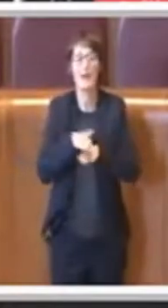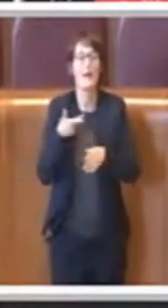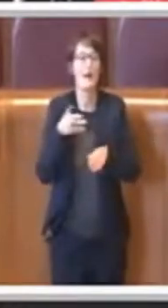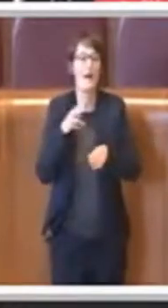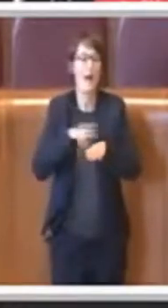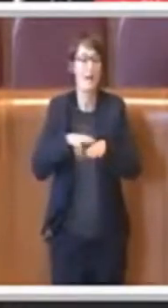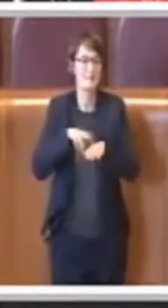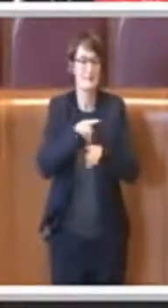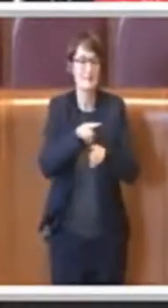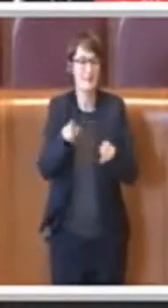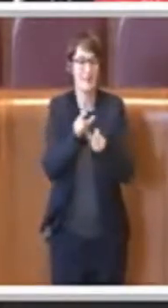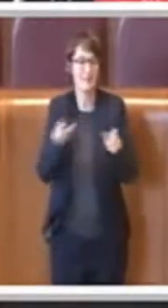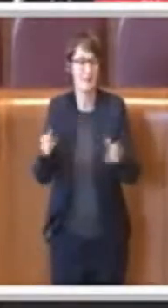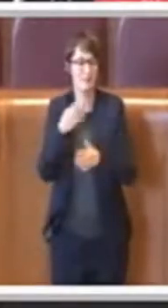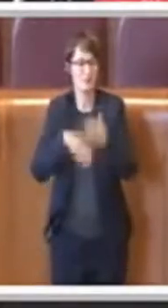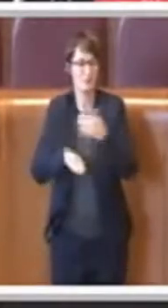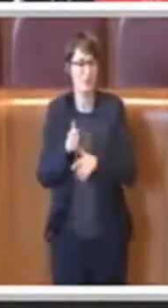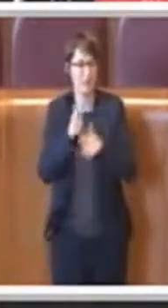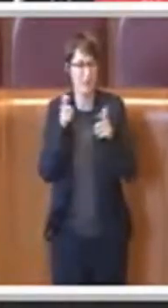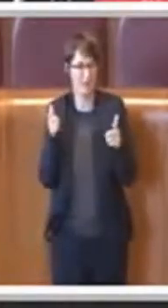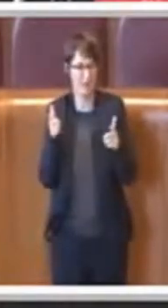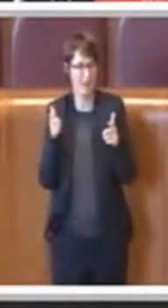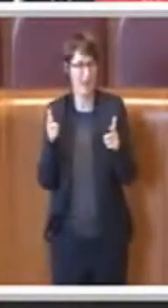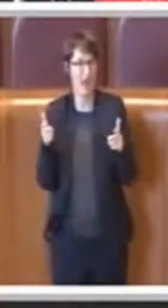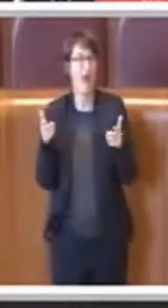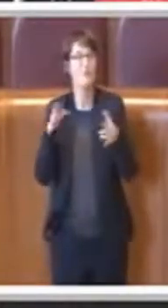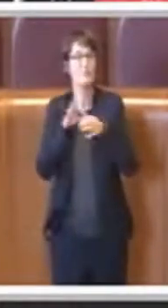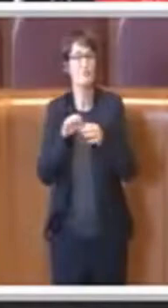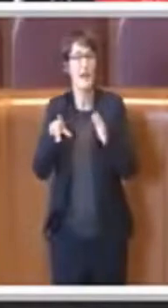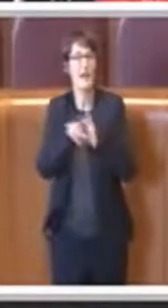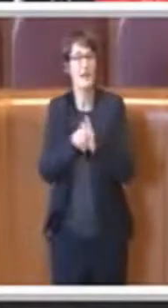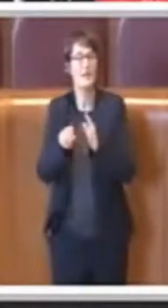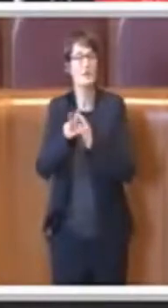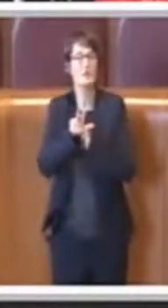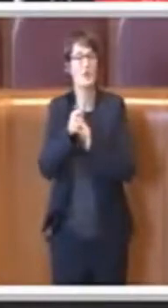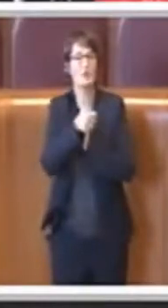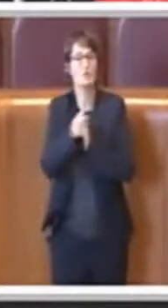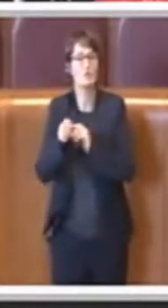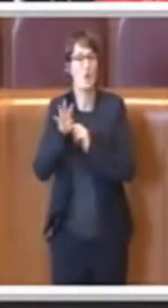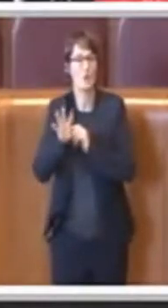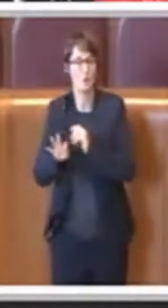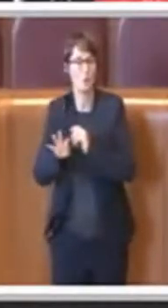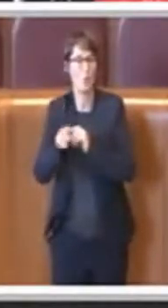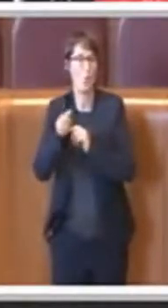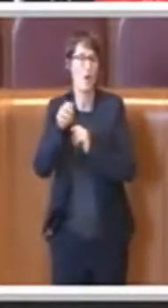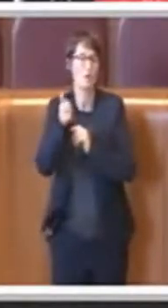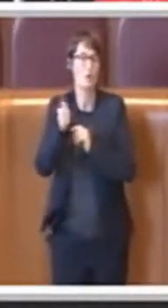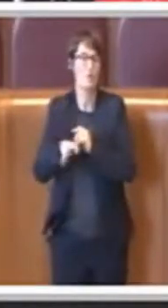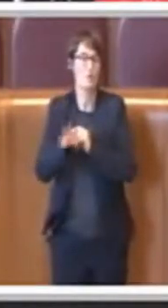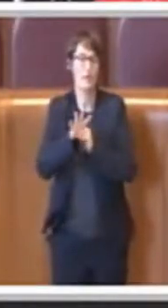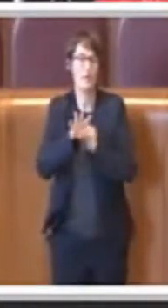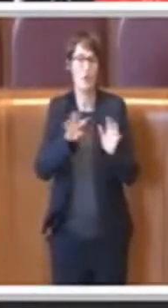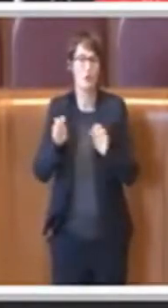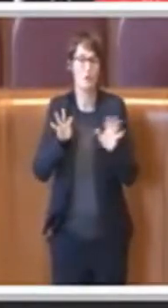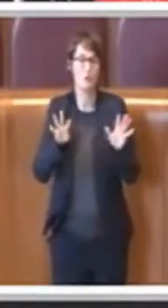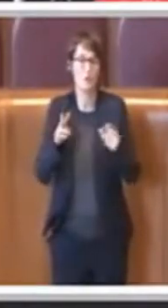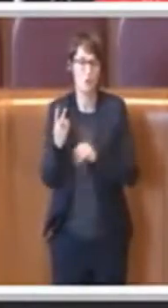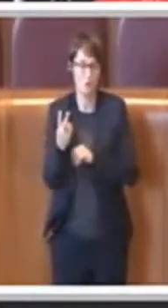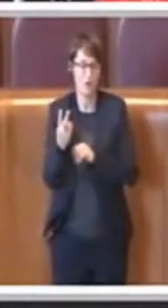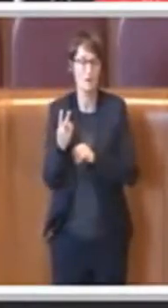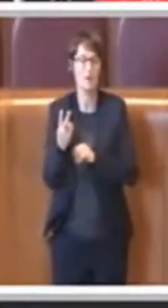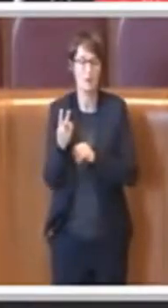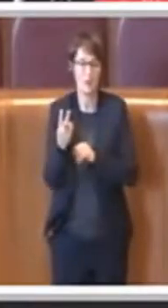sensi dell'articolo 3,3 della legge 104-92 con l'esclusione dei servizi residenziali e semi residenziali per i quali la